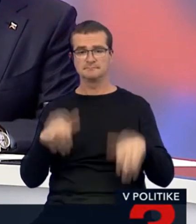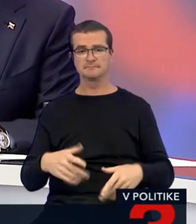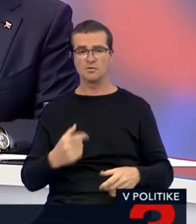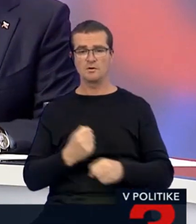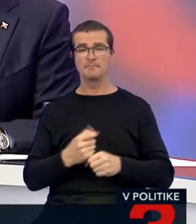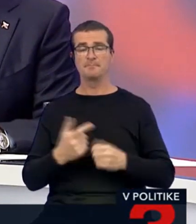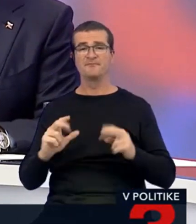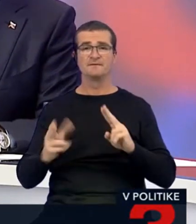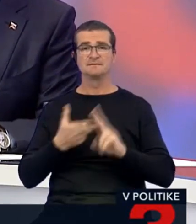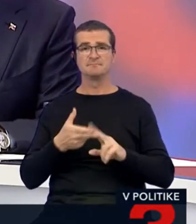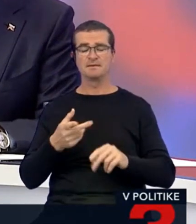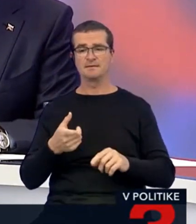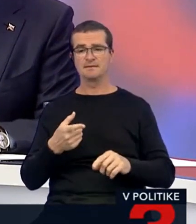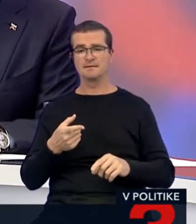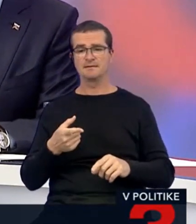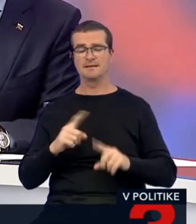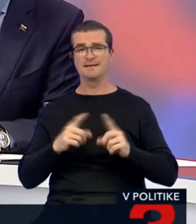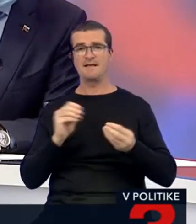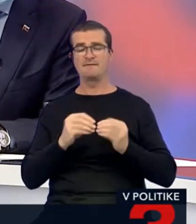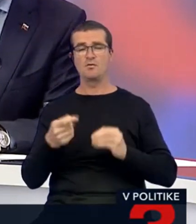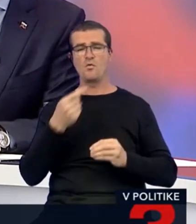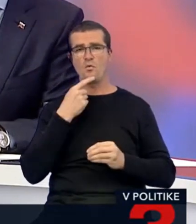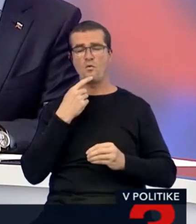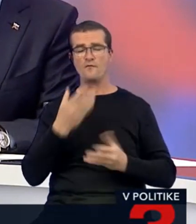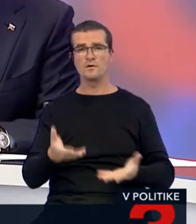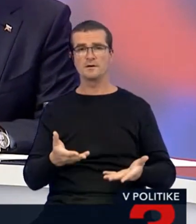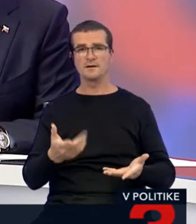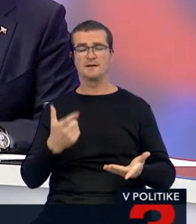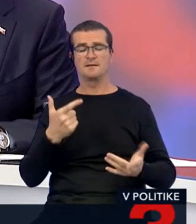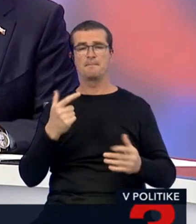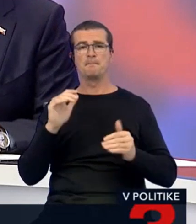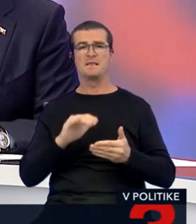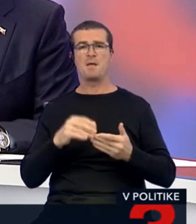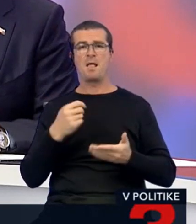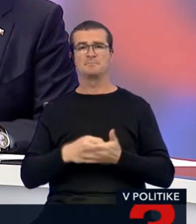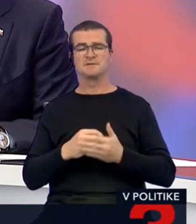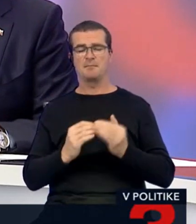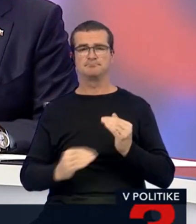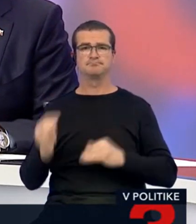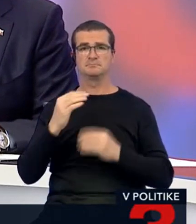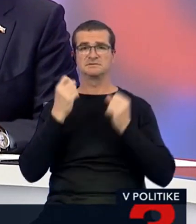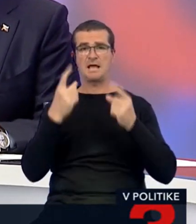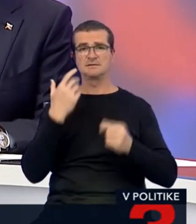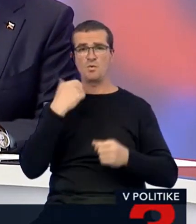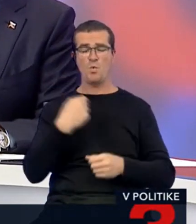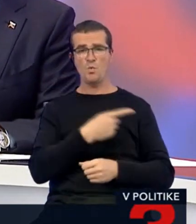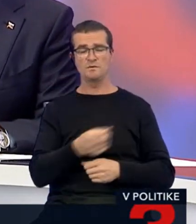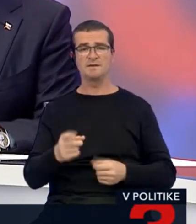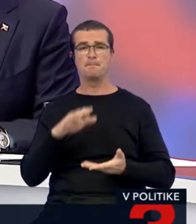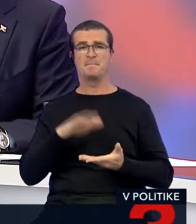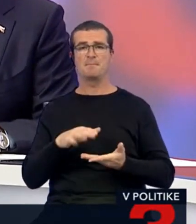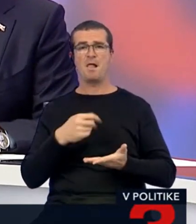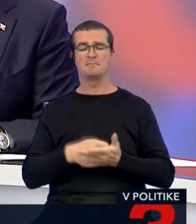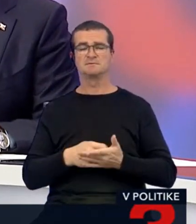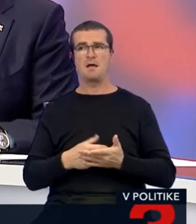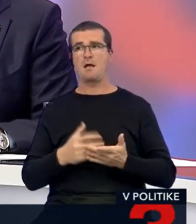je jednoducho. Ja vám hovorím, inú vec. Čo ste vy tu rozprávali, že tu vzrastla minimálna mzda, že to je aký zázrak pre občanov. Veď z minimálnej mzdy